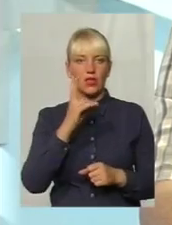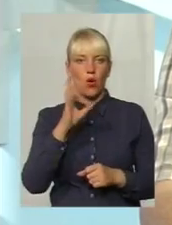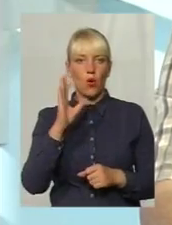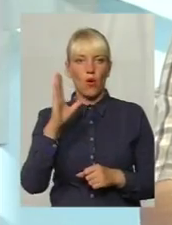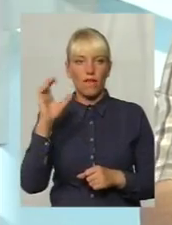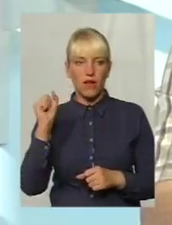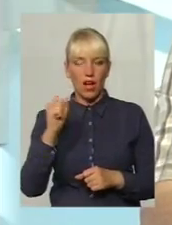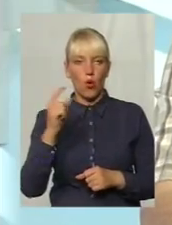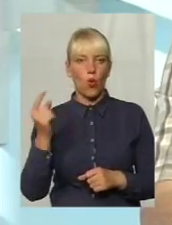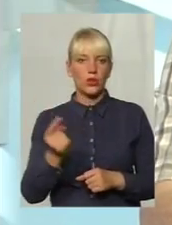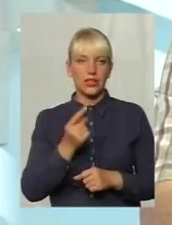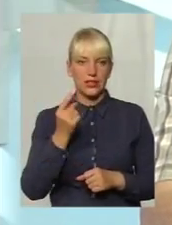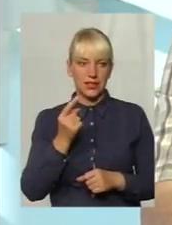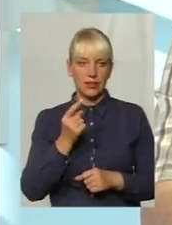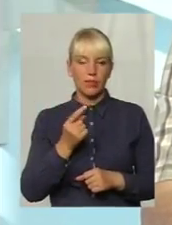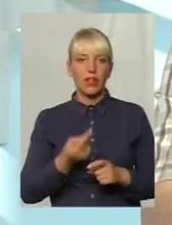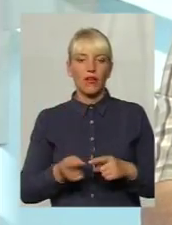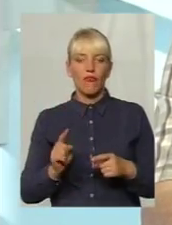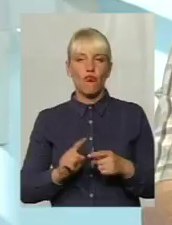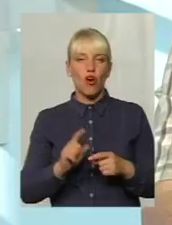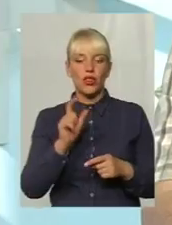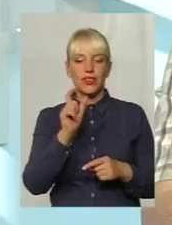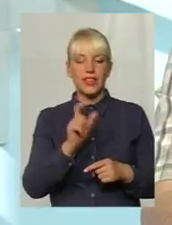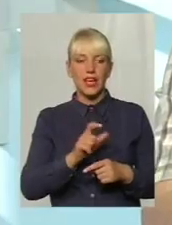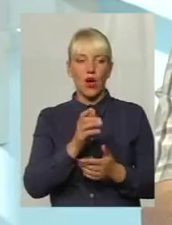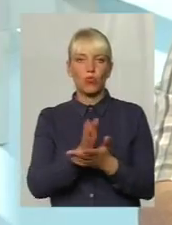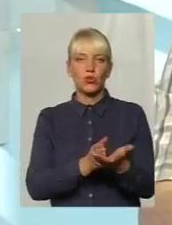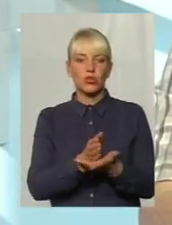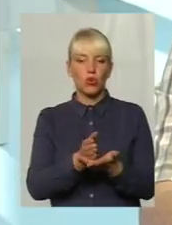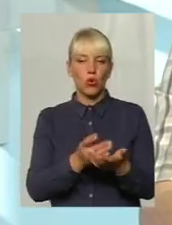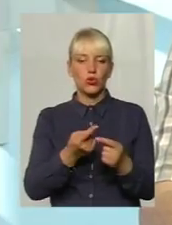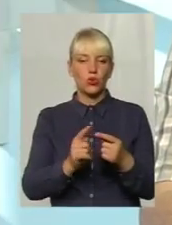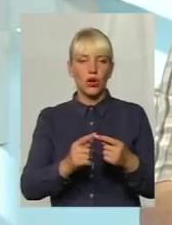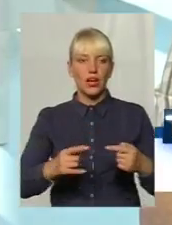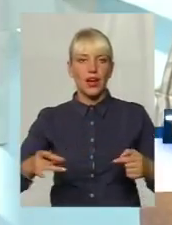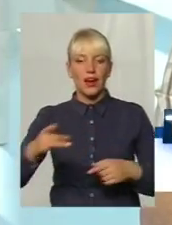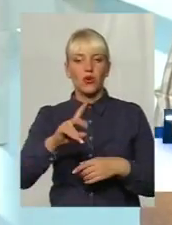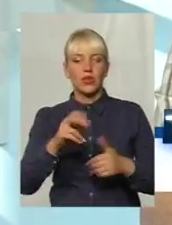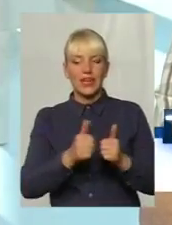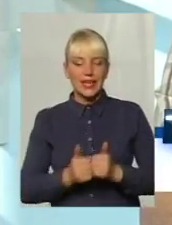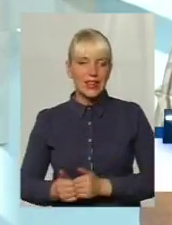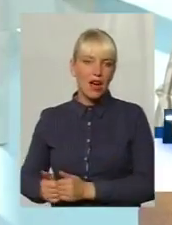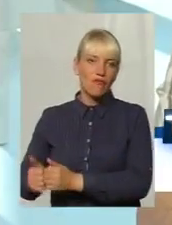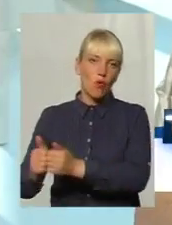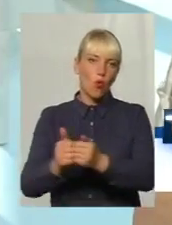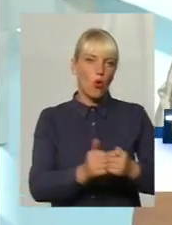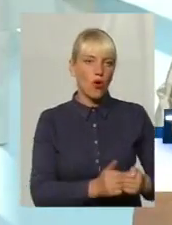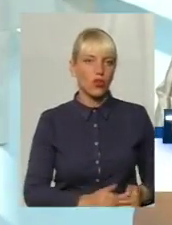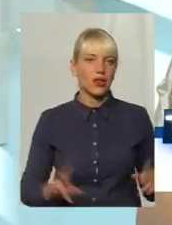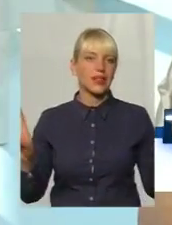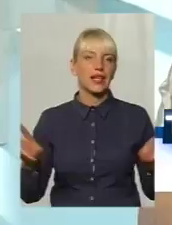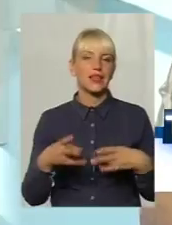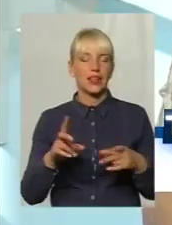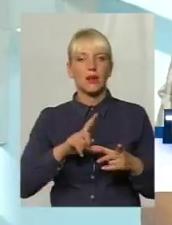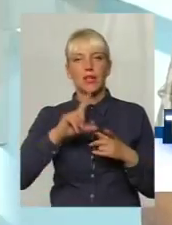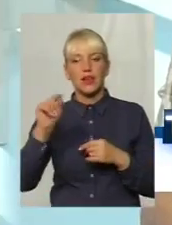вона згідно переименування вулиць, вони обслуговують той мікрорайон, який знаходиться навколо. Тобто, не треба їхати з одного кінця